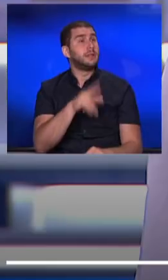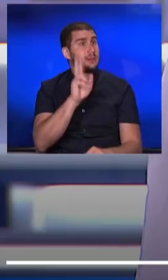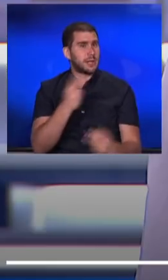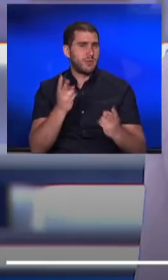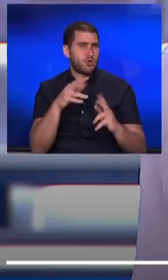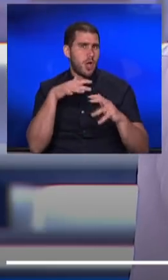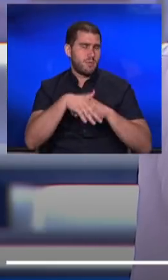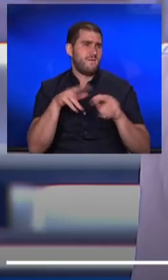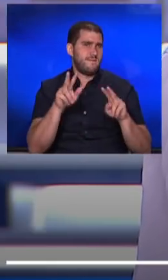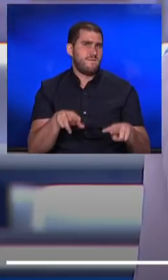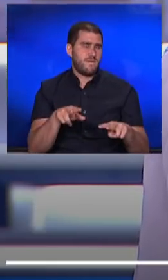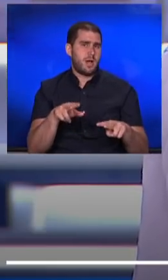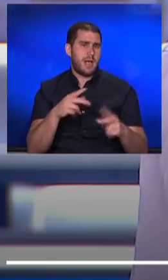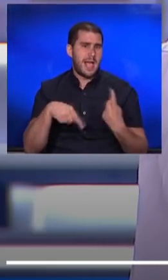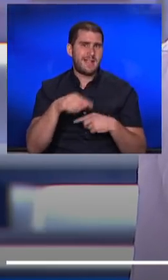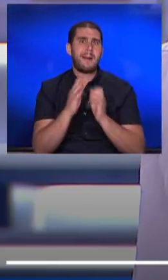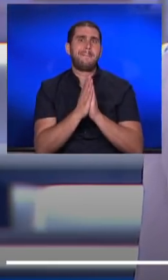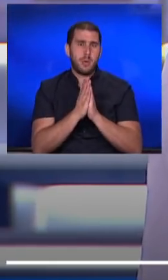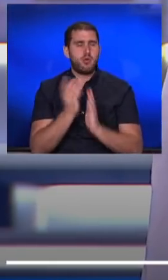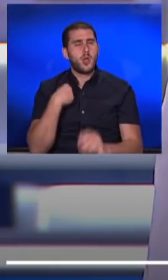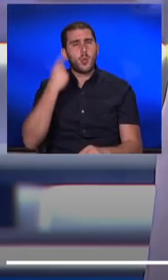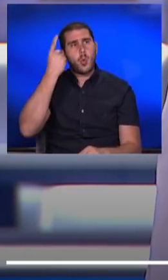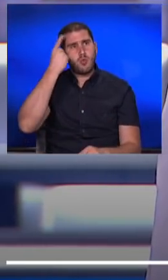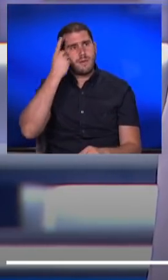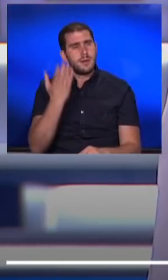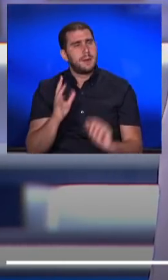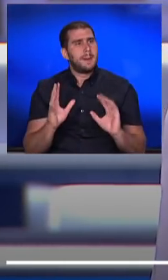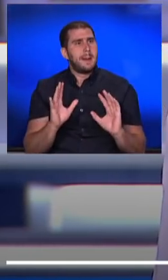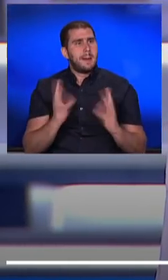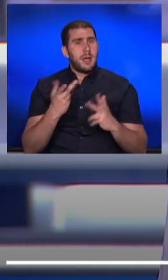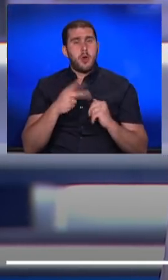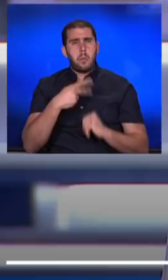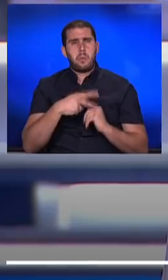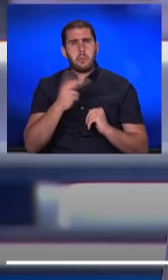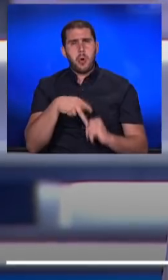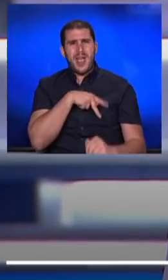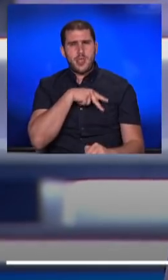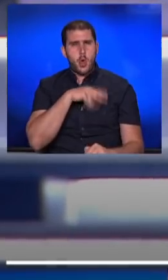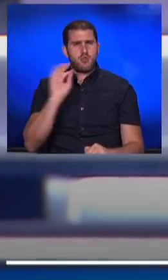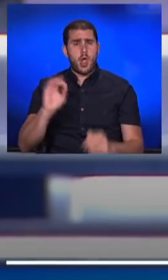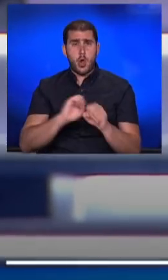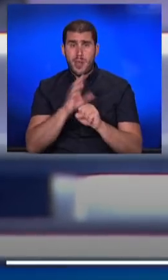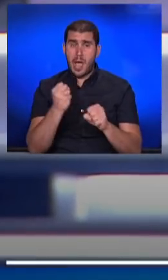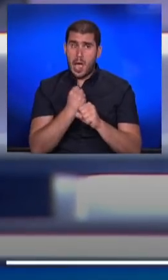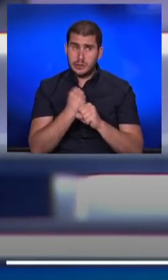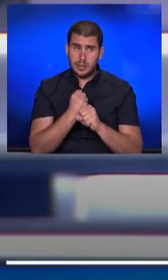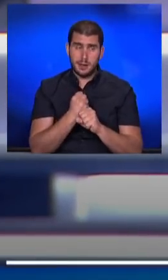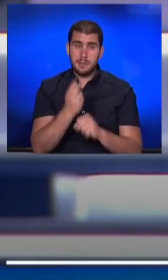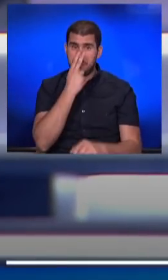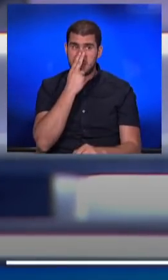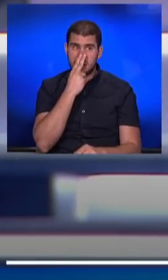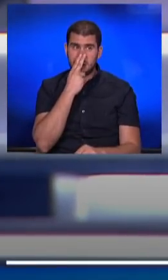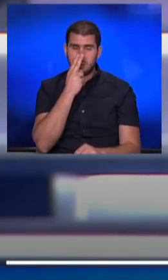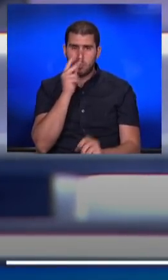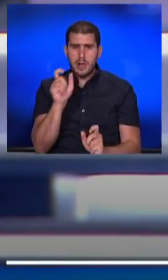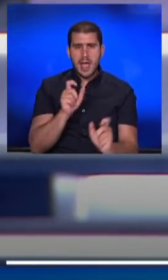ישירה לכיף הביקושים. אני חושב שמה שפרויקטור הקורונה עושה זה מנסה לרסן את